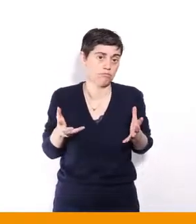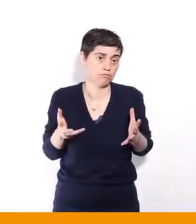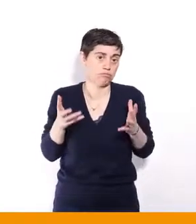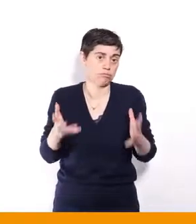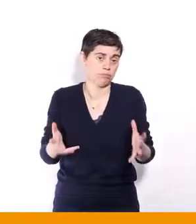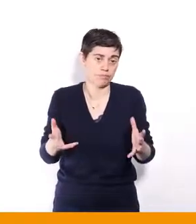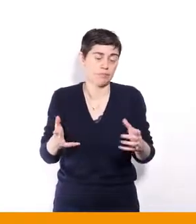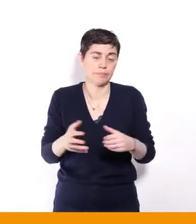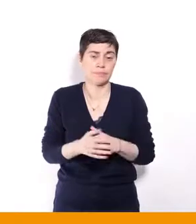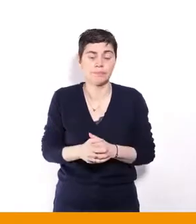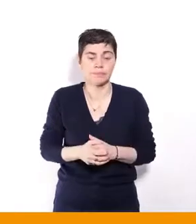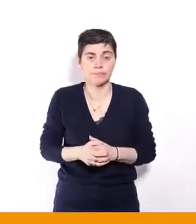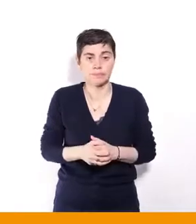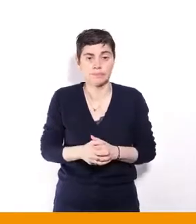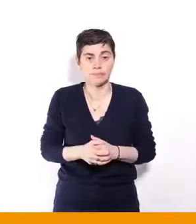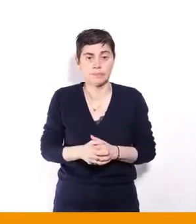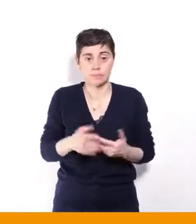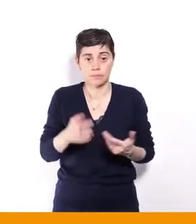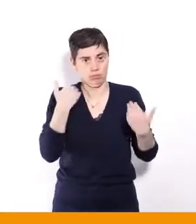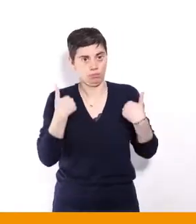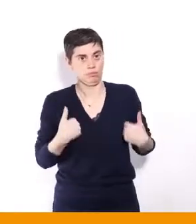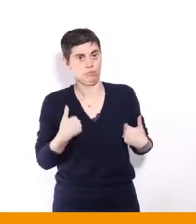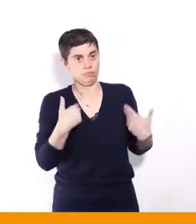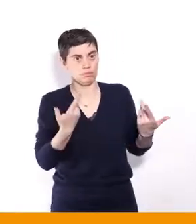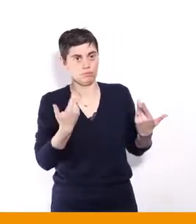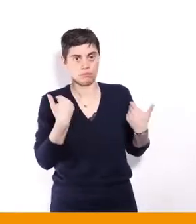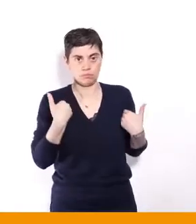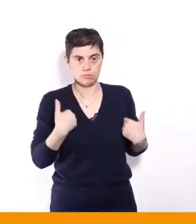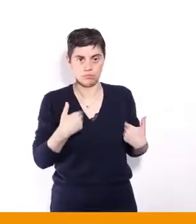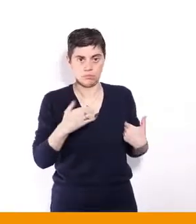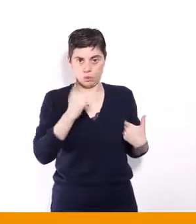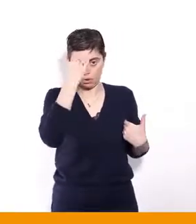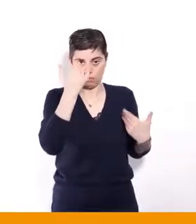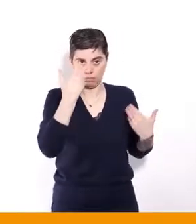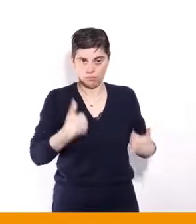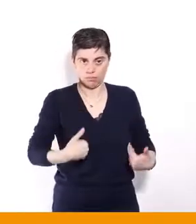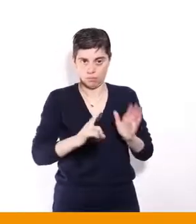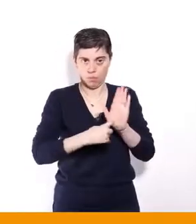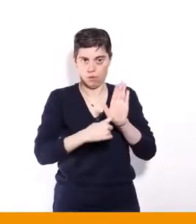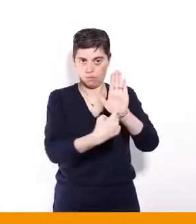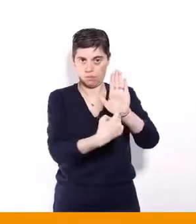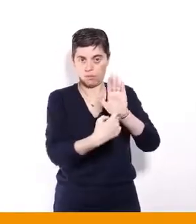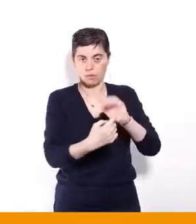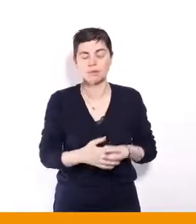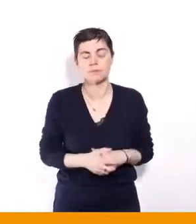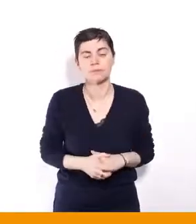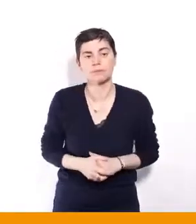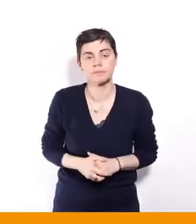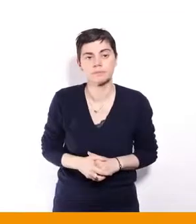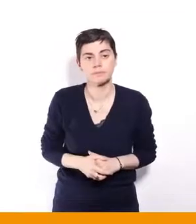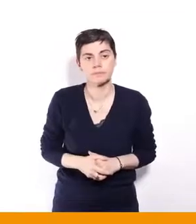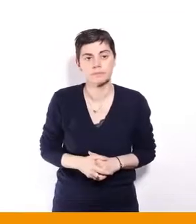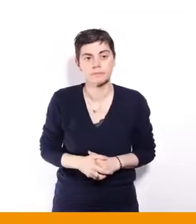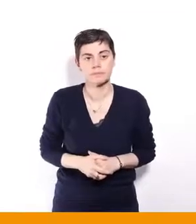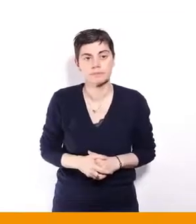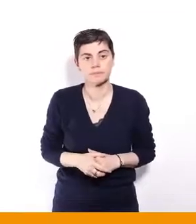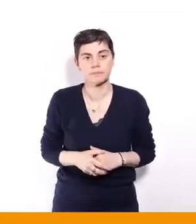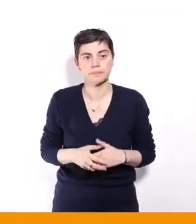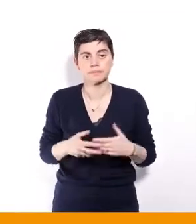en tout cas pour la reconnaissance de leurs droits. Après, en ce qui concerne notre